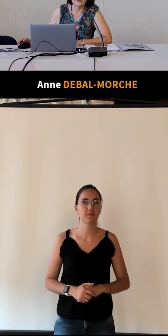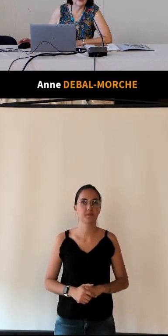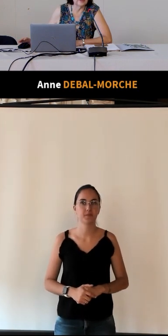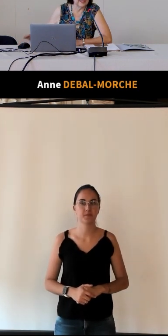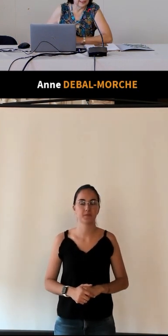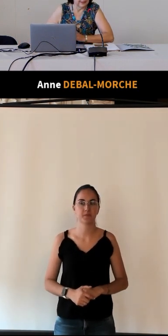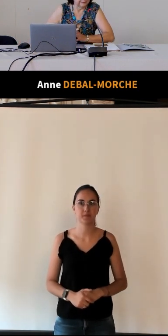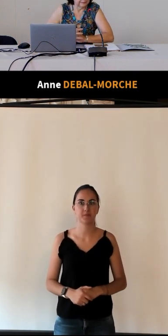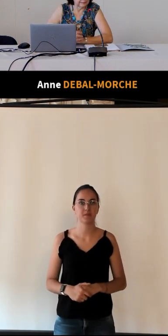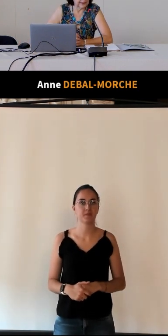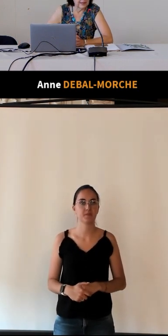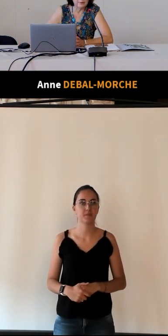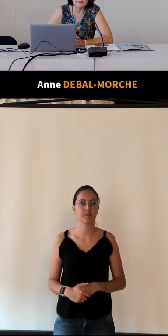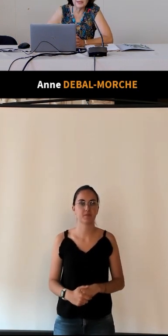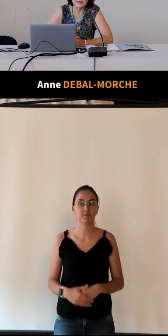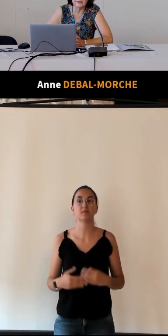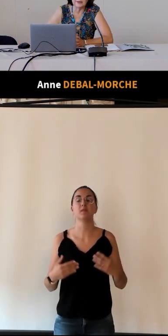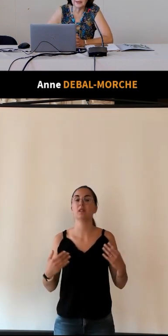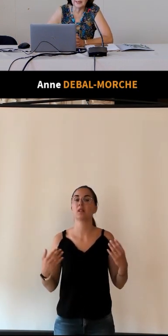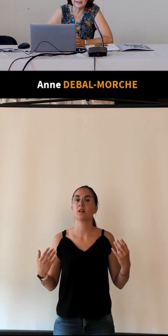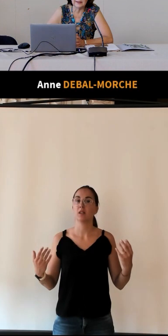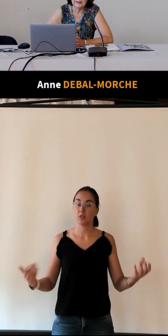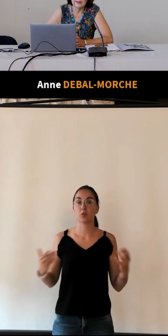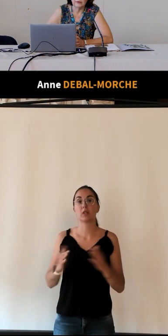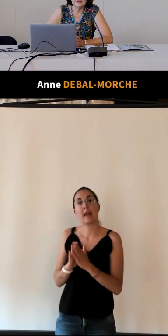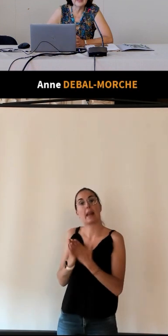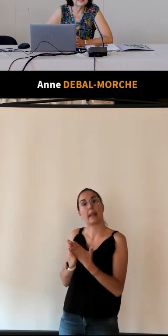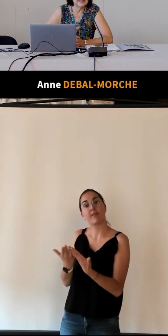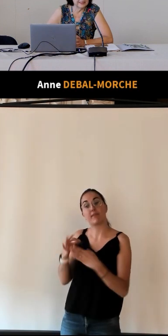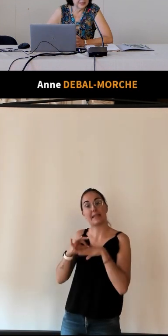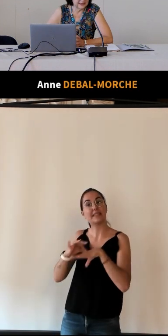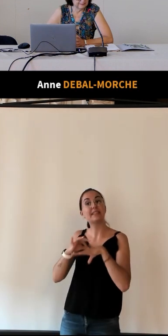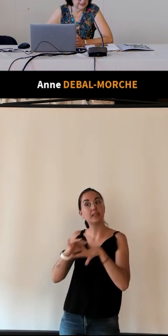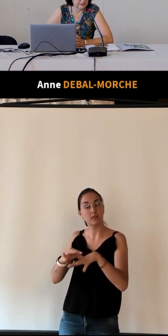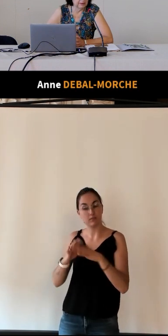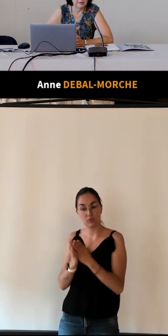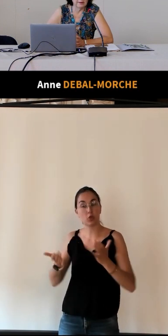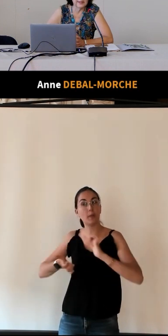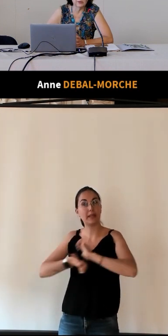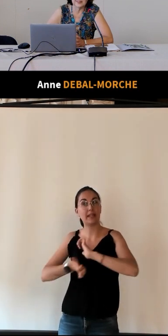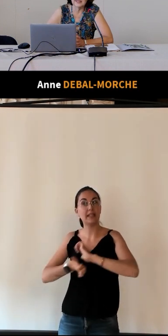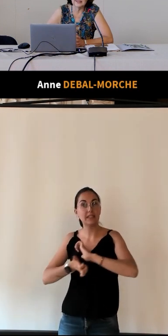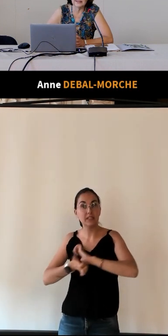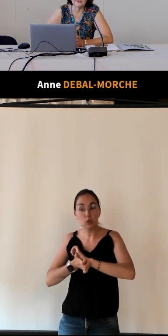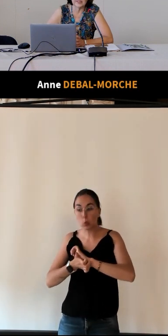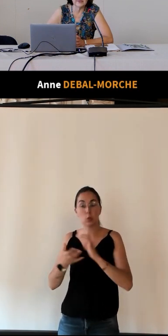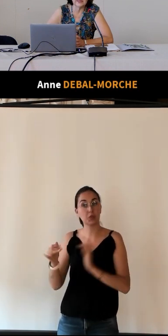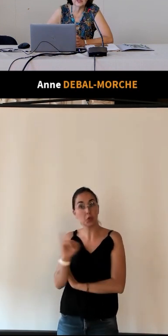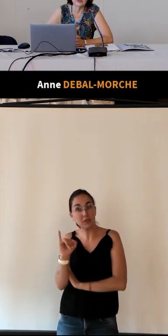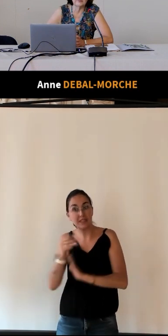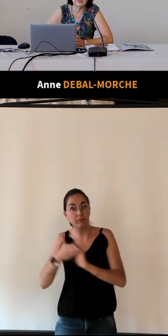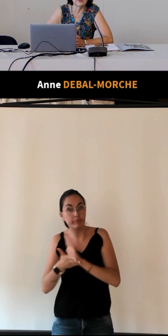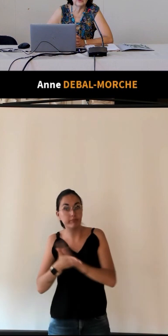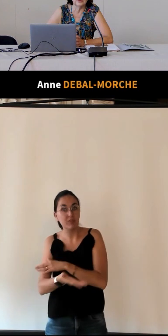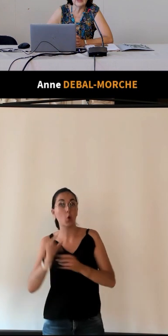Donc, les premiers guides ont été édités par les hôtels et vous avez un